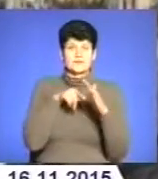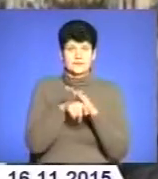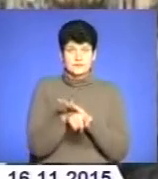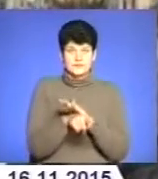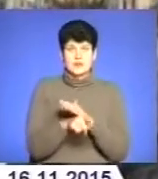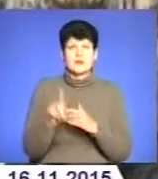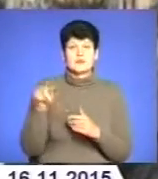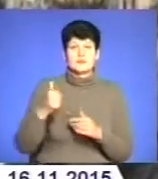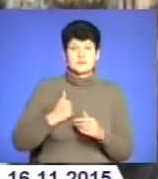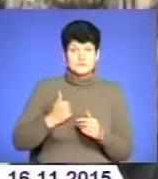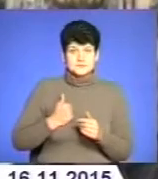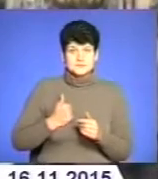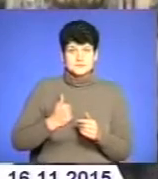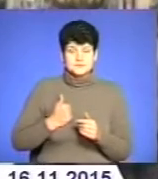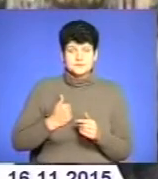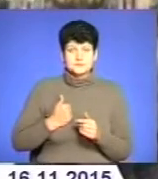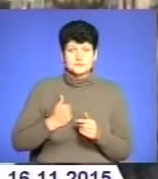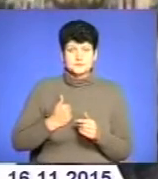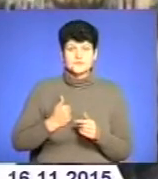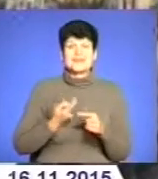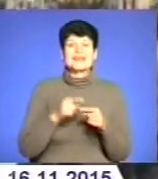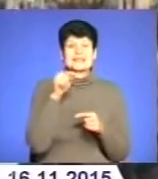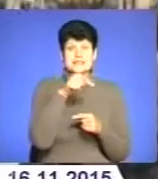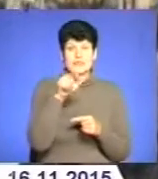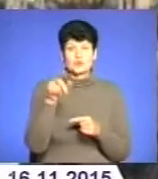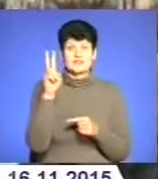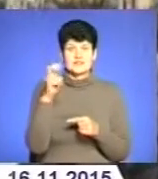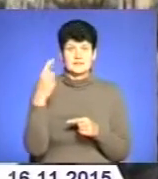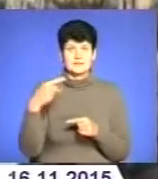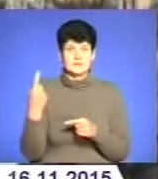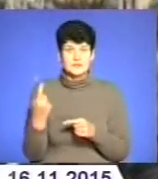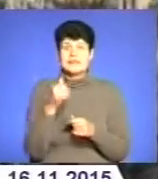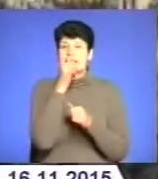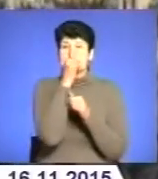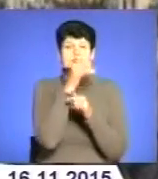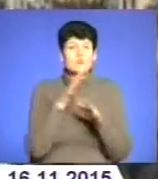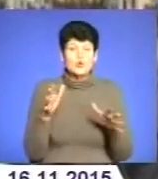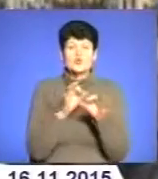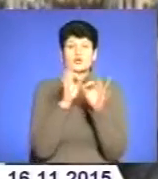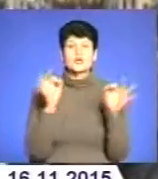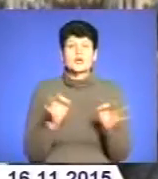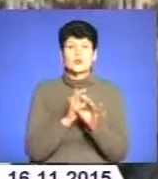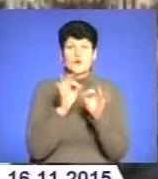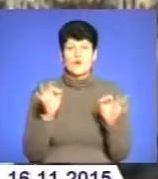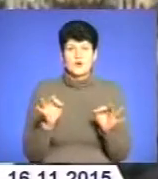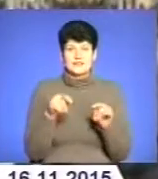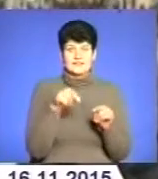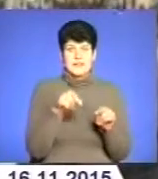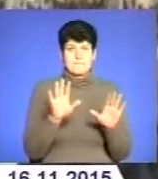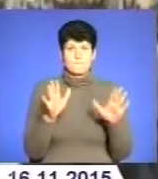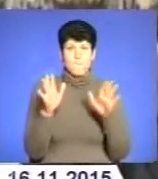від мобілізації, відповідно, ці люди не зможуть ніколи, скажімо, в даний момент